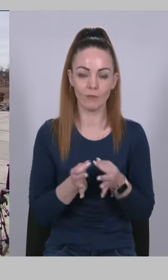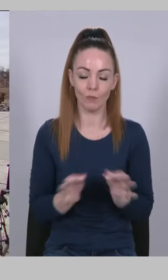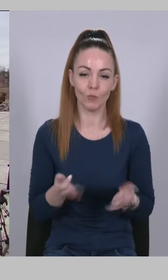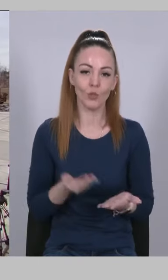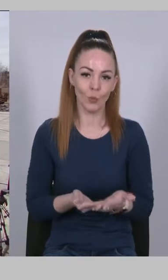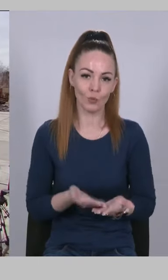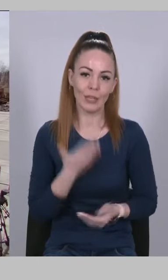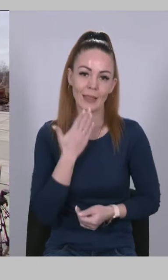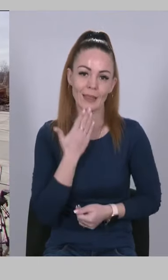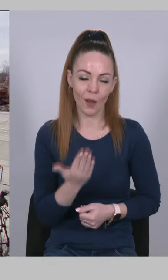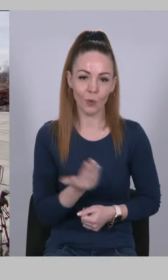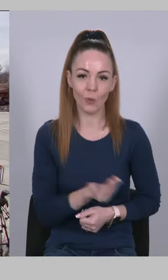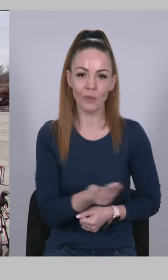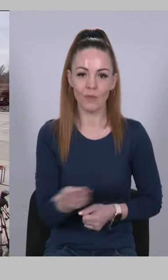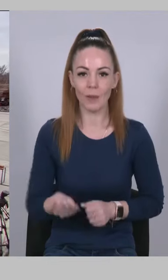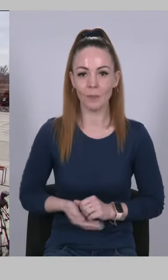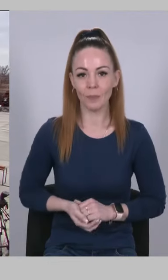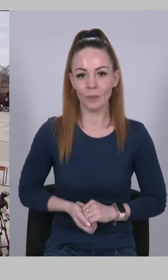дякую вам.